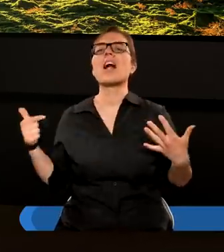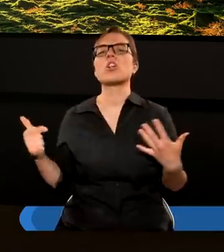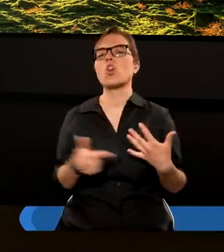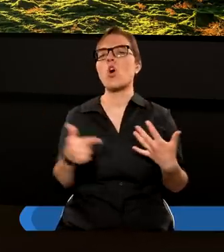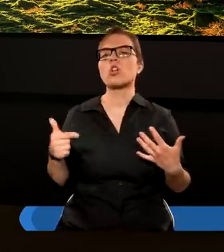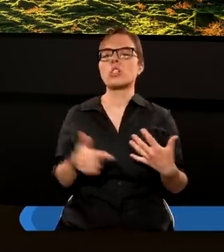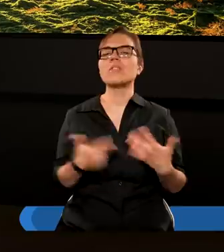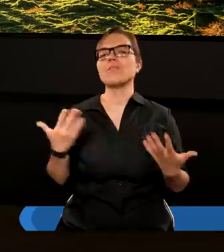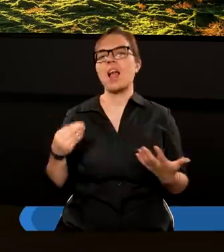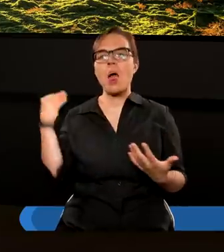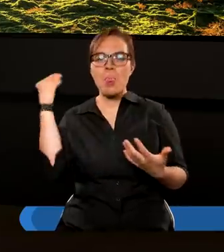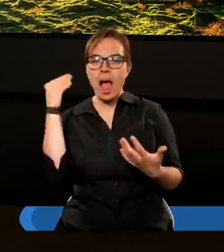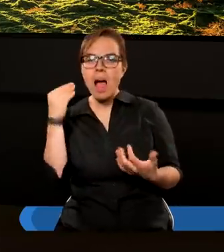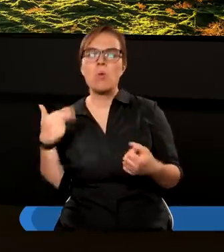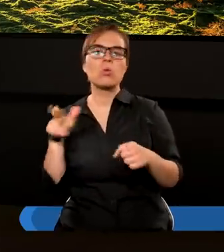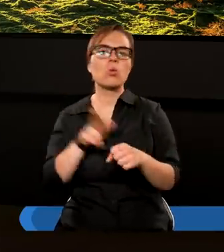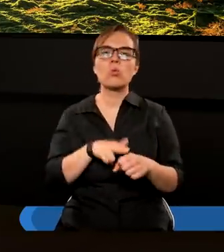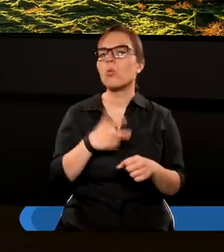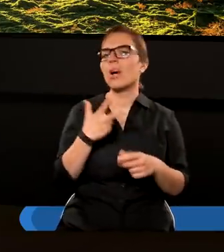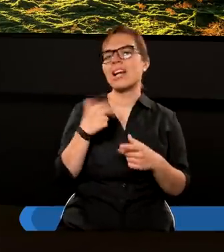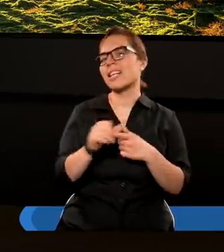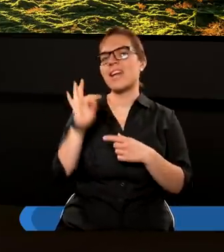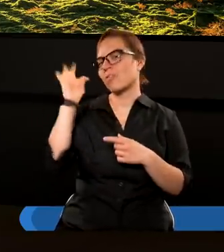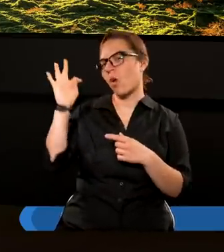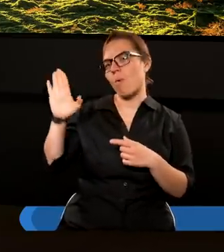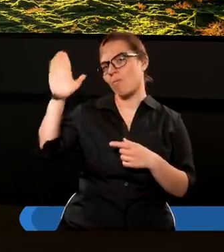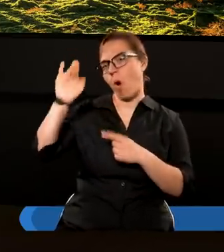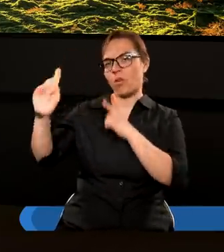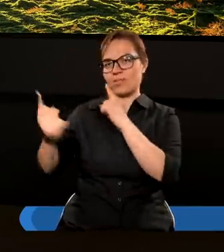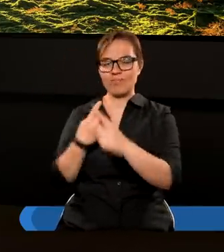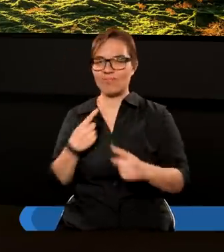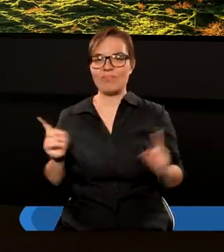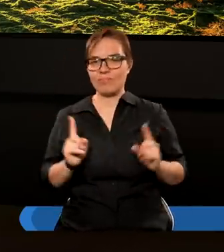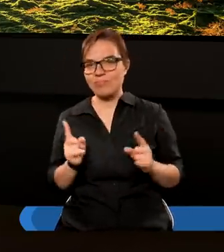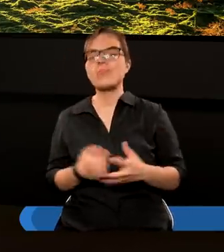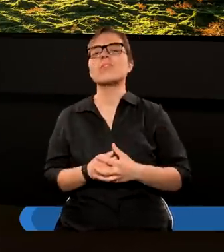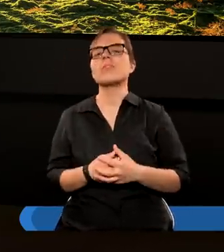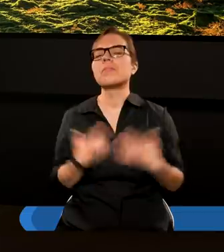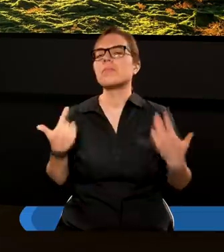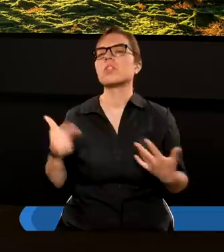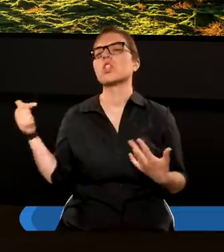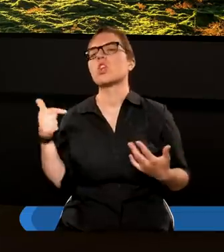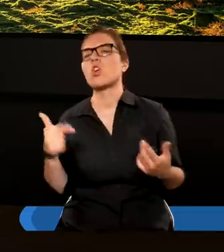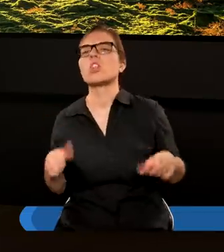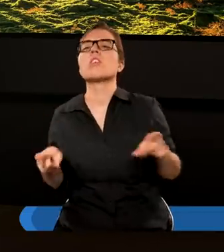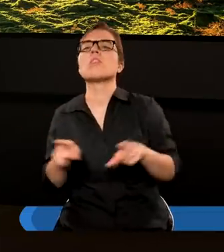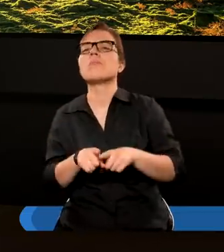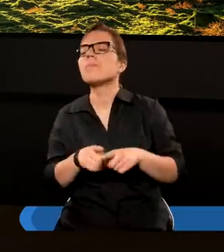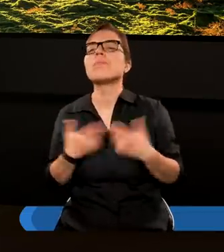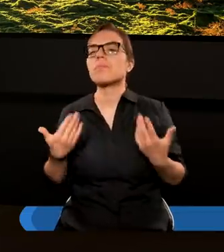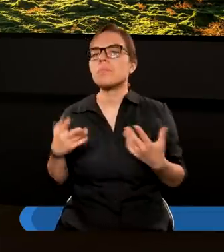nauk, które nie są naukami bożymi i dotyczy również